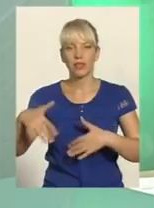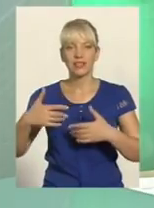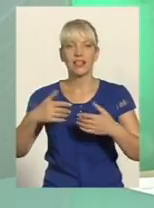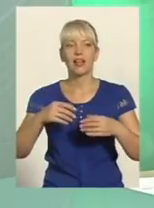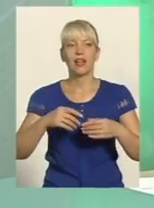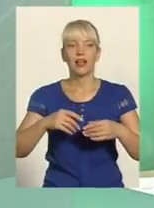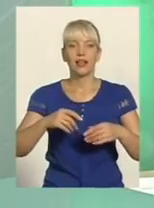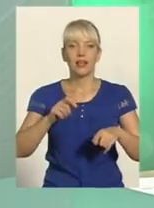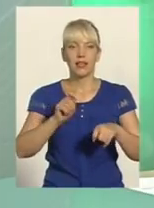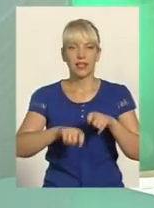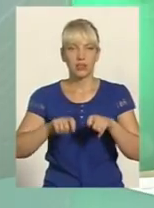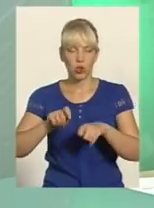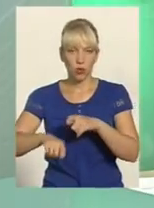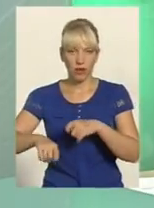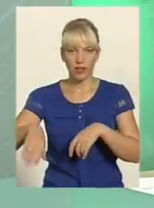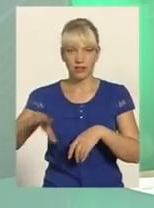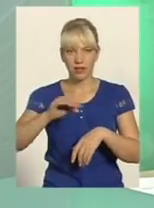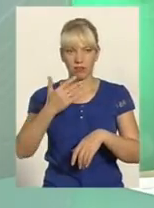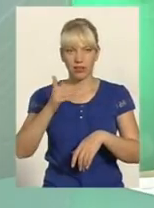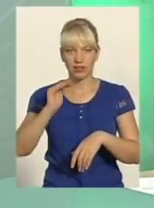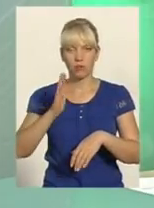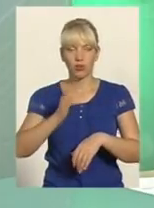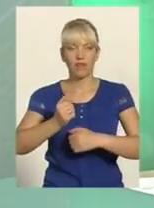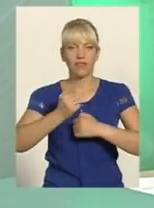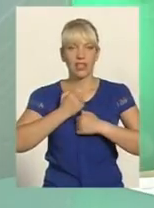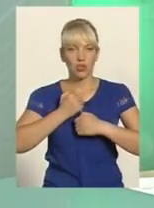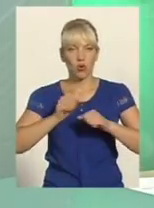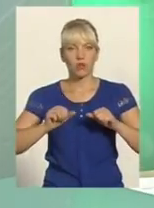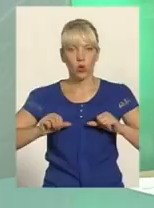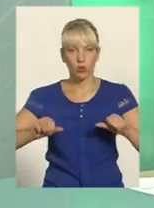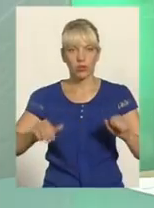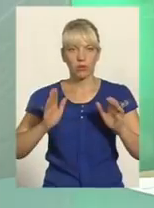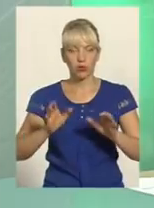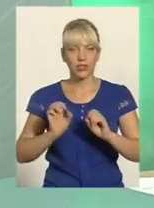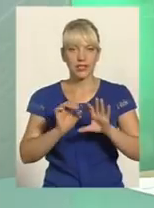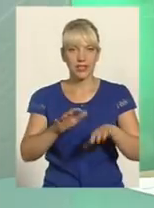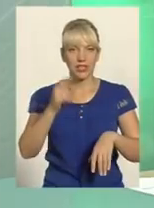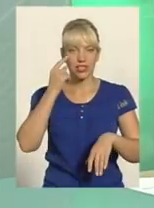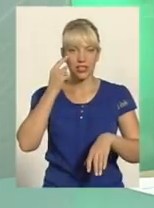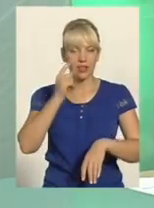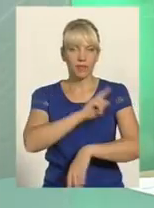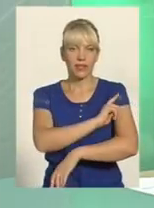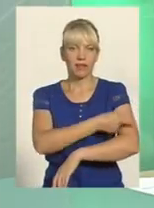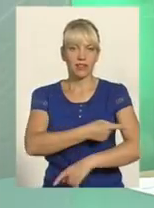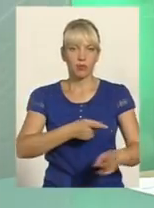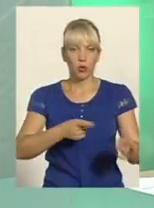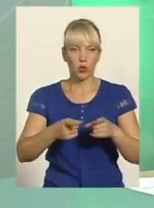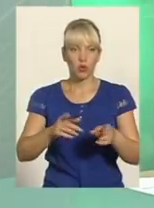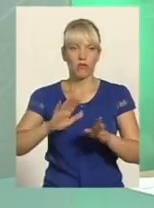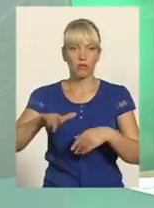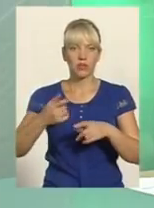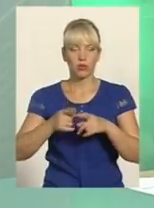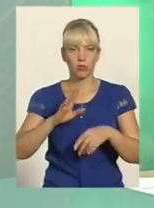тисяч буде військово-лікарська комісія Після того буде здача заліків свій спідготовки. Після того буде